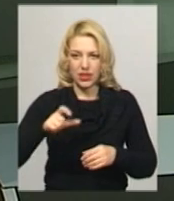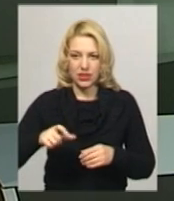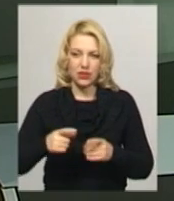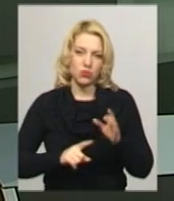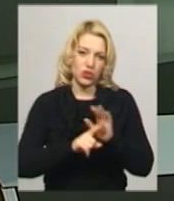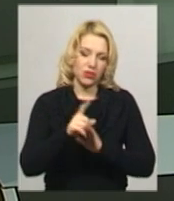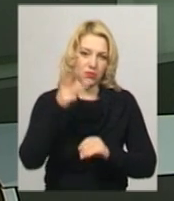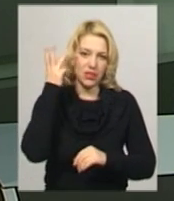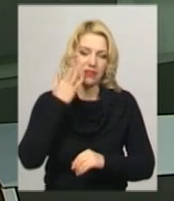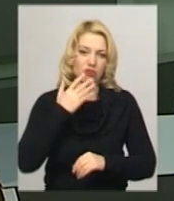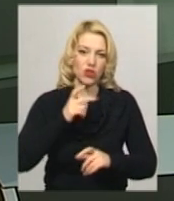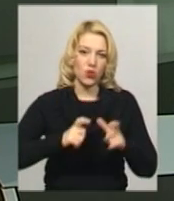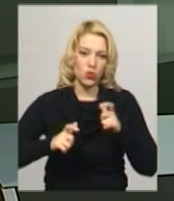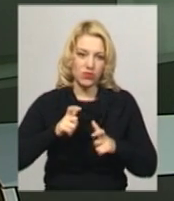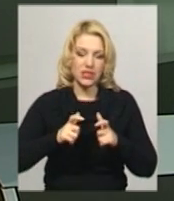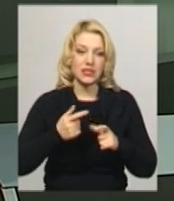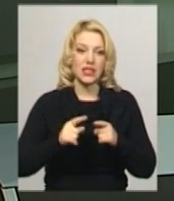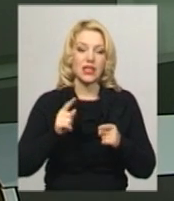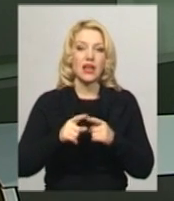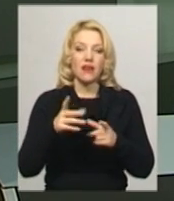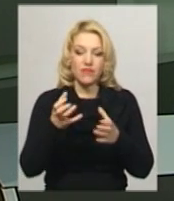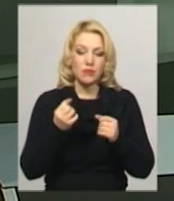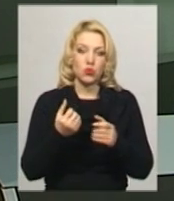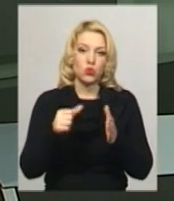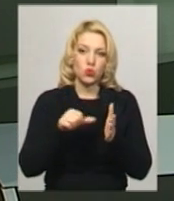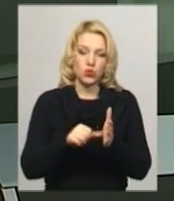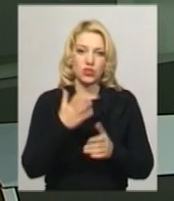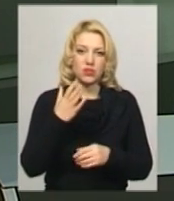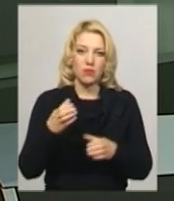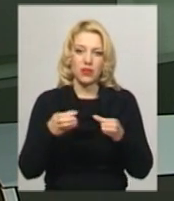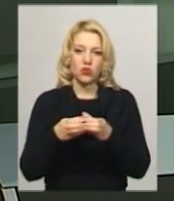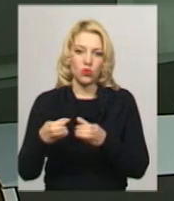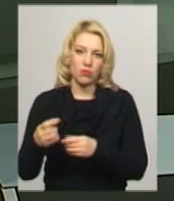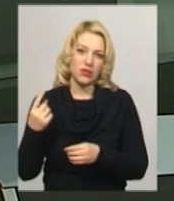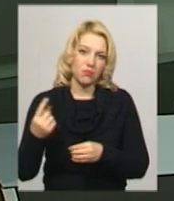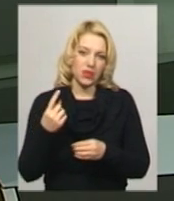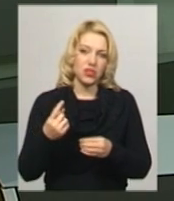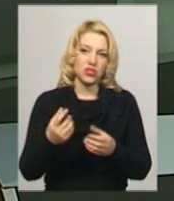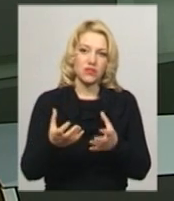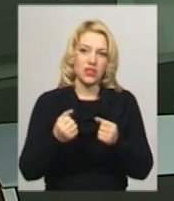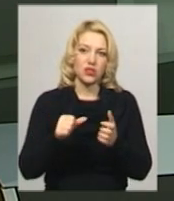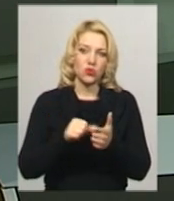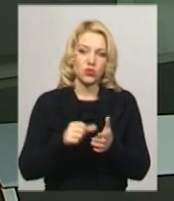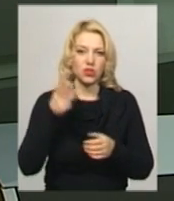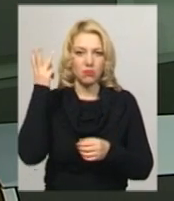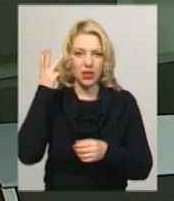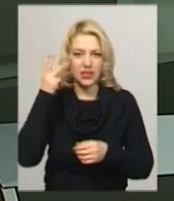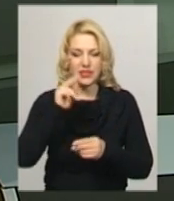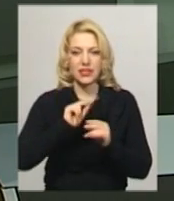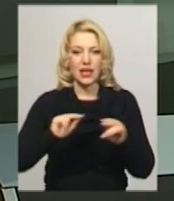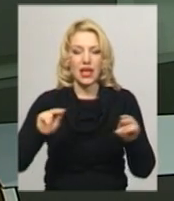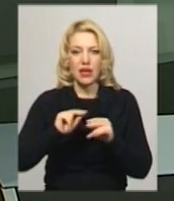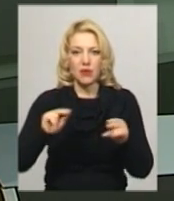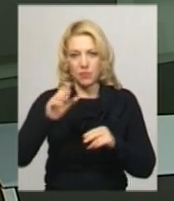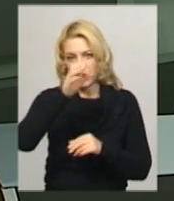національному університеті. У ній беруть участь 5 команд. Першими зіграли студенти Хмельницької гуманітарно-педагогічної академії і